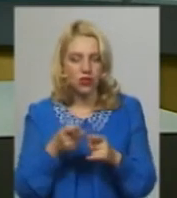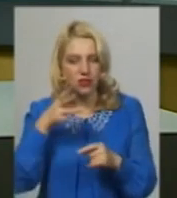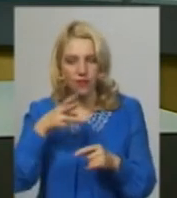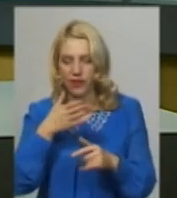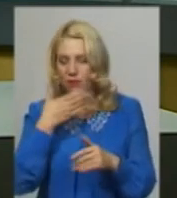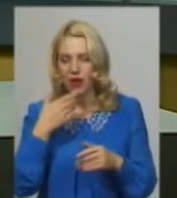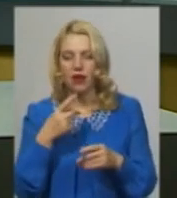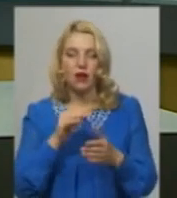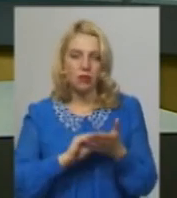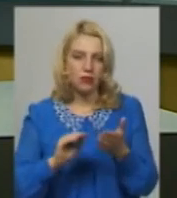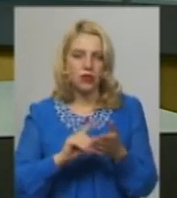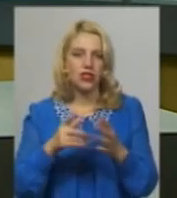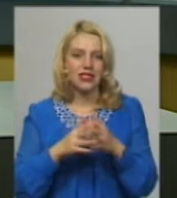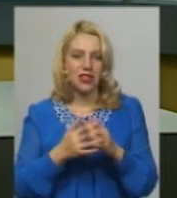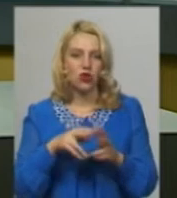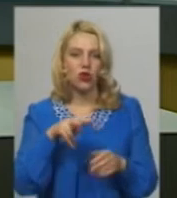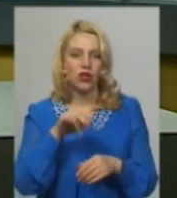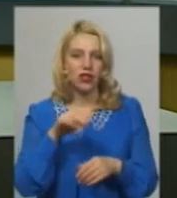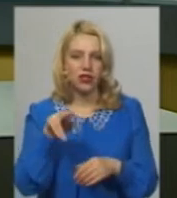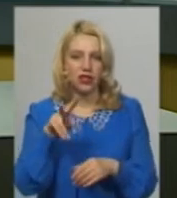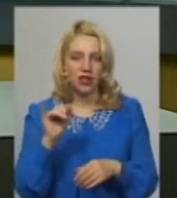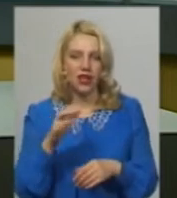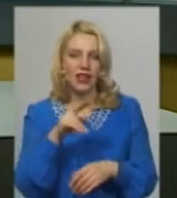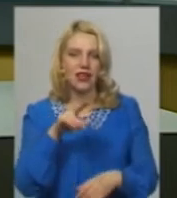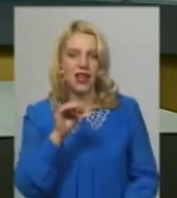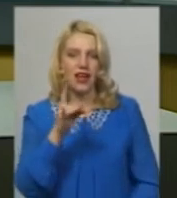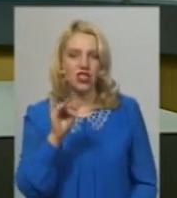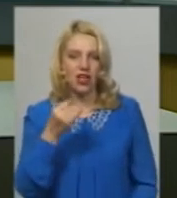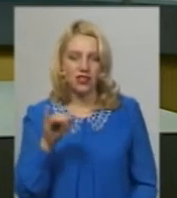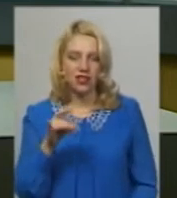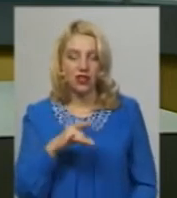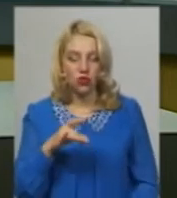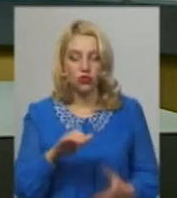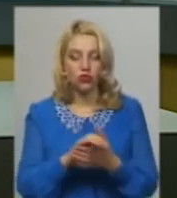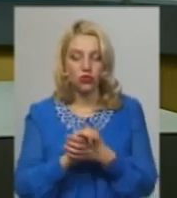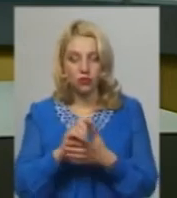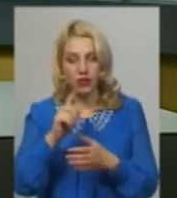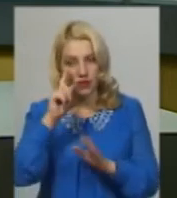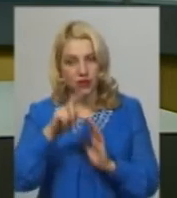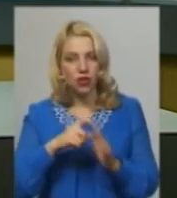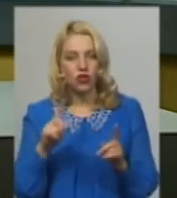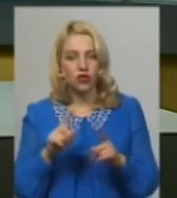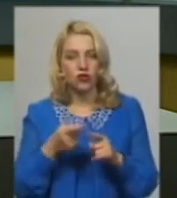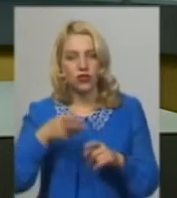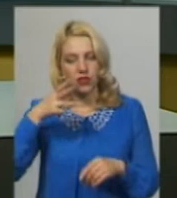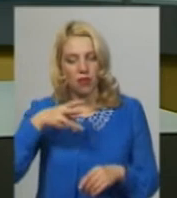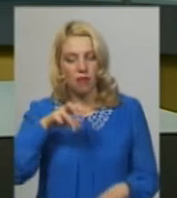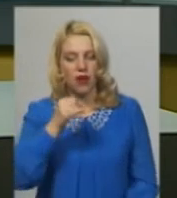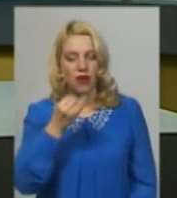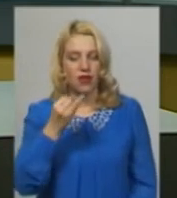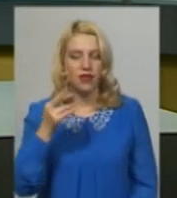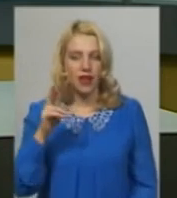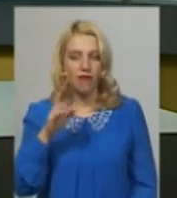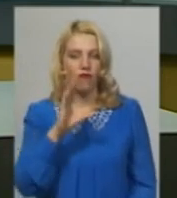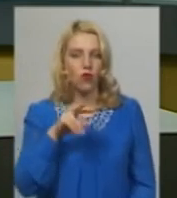що зроблене воно було у селі Літки Дережнянського району. Суспільне з'ясувало, що зняла відео Майя Волошина. За її словами,